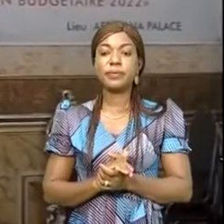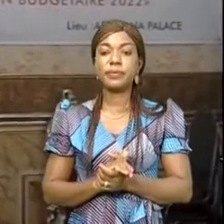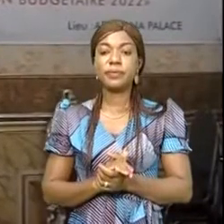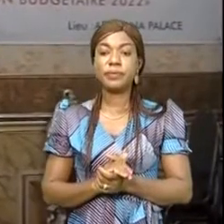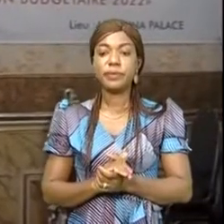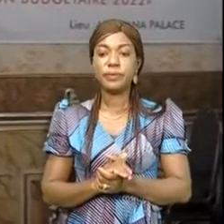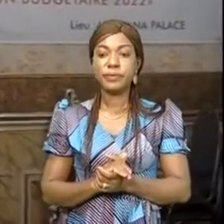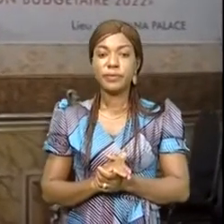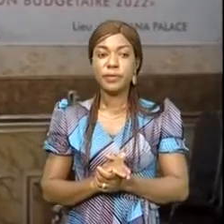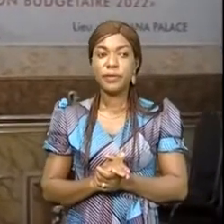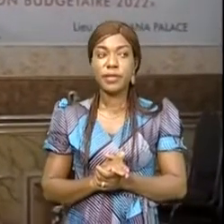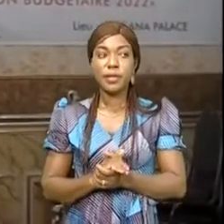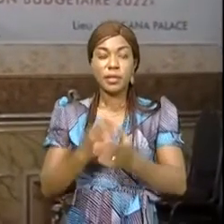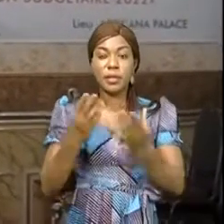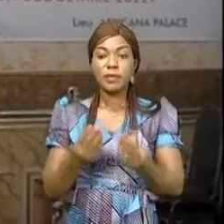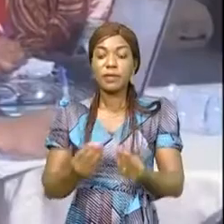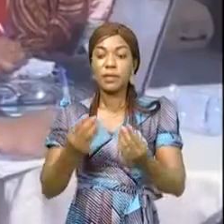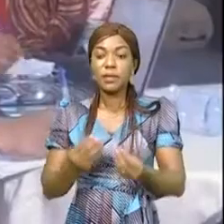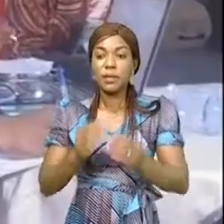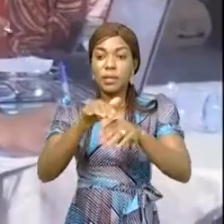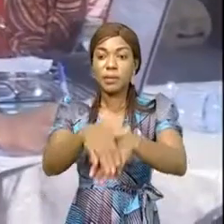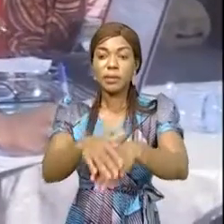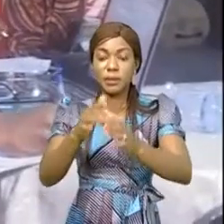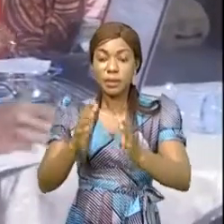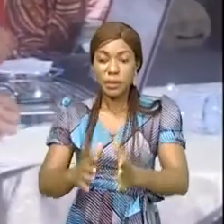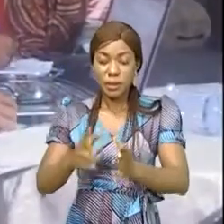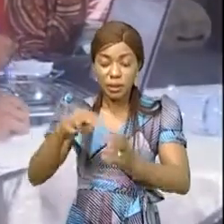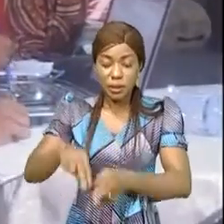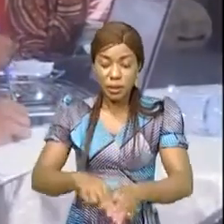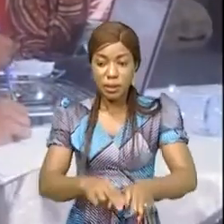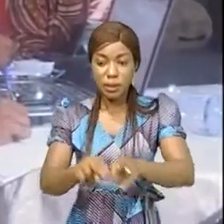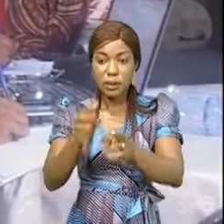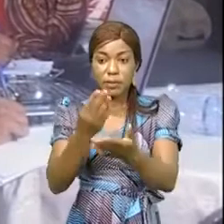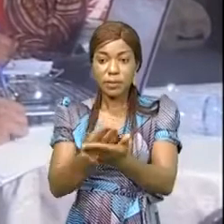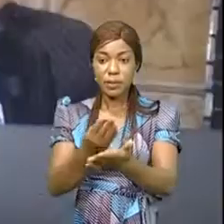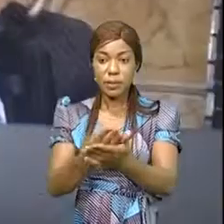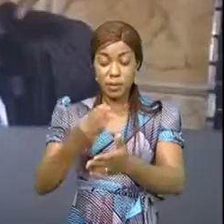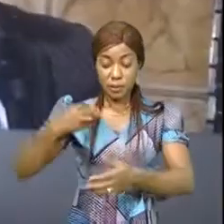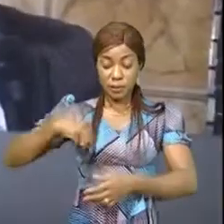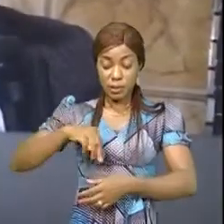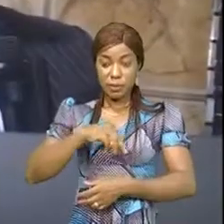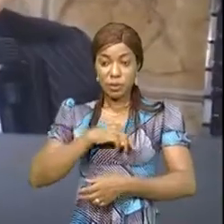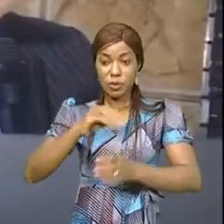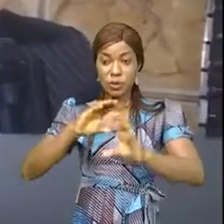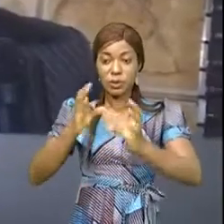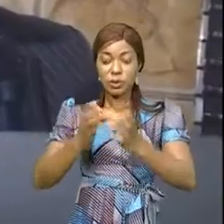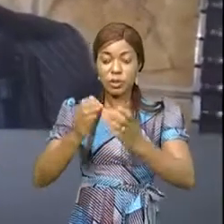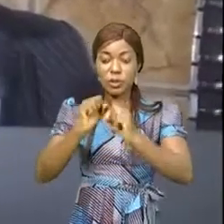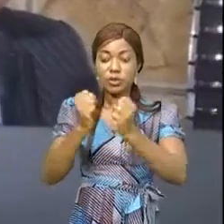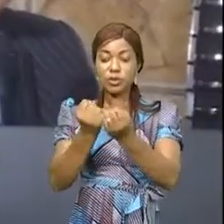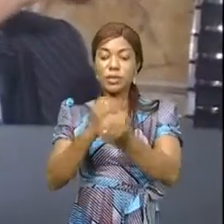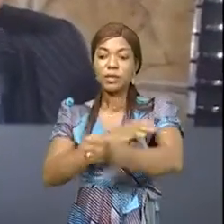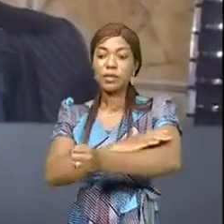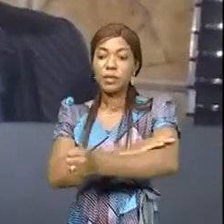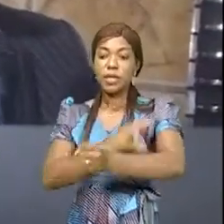C'est pour faciliter leur participation au séminaire d'orientation budgétaire que les membres des organisations de la société civile